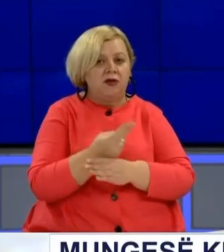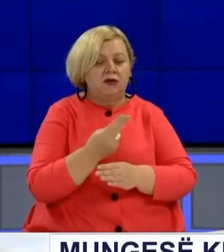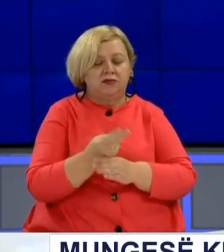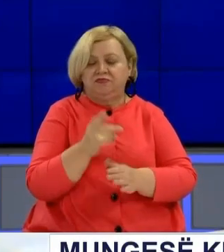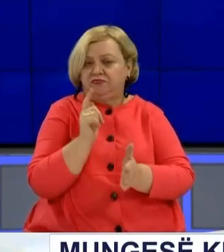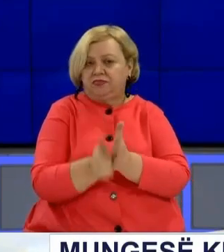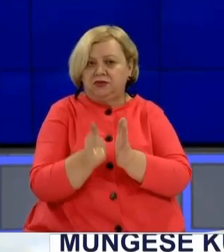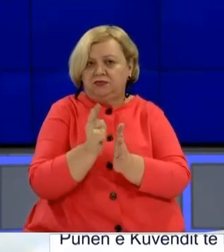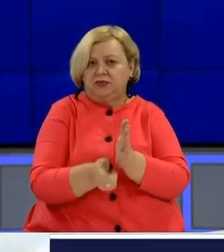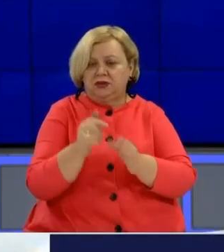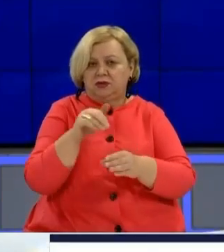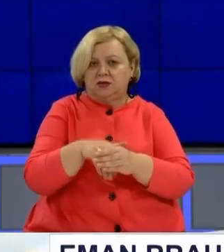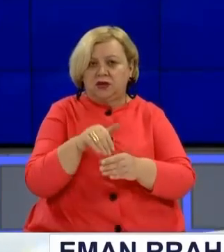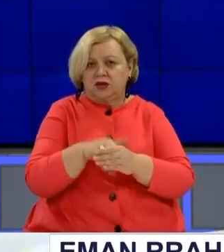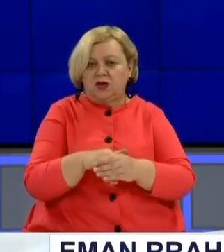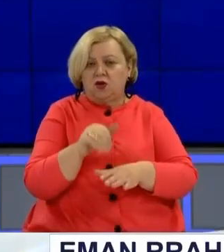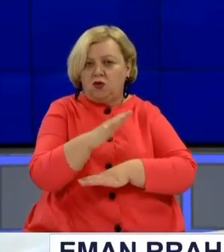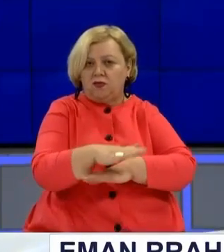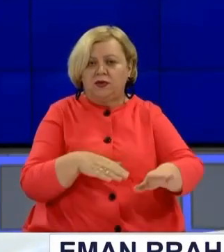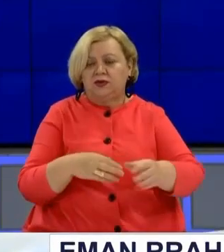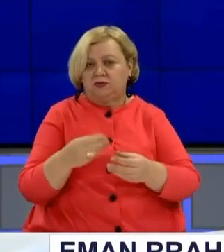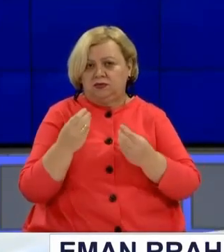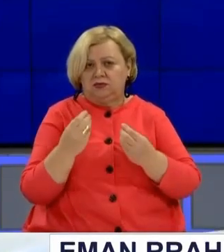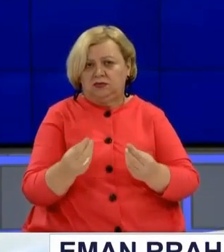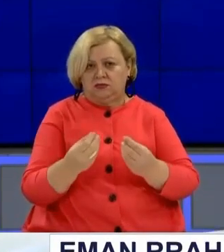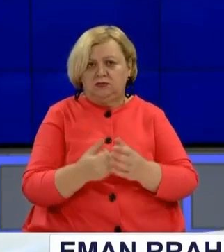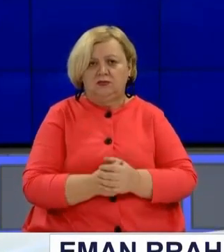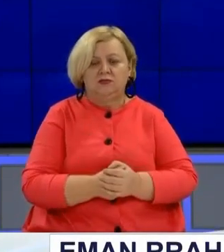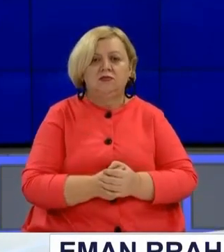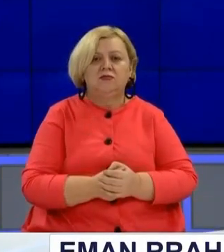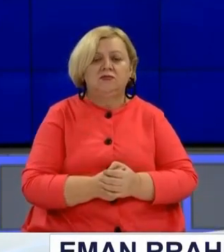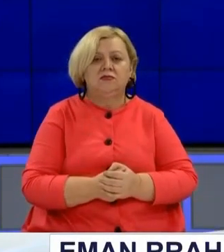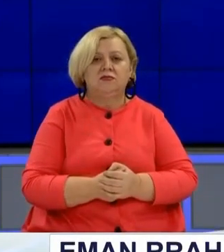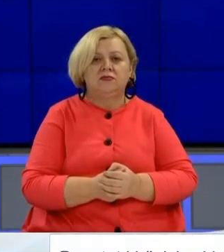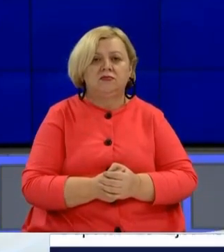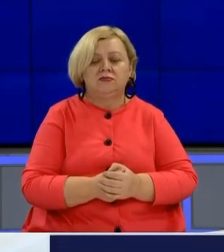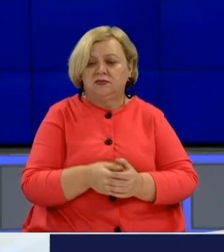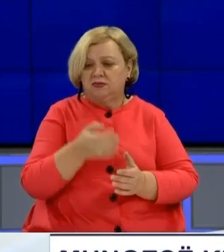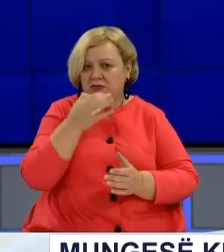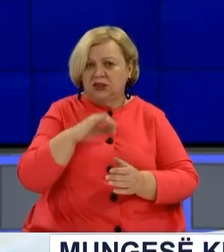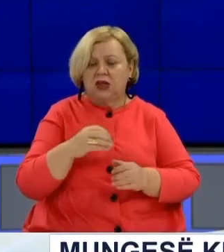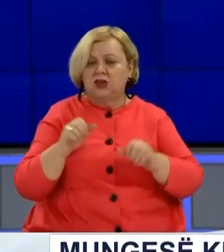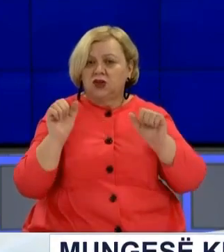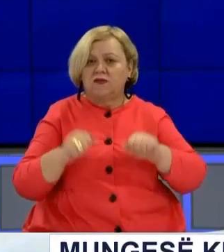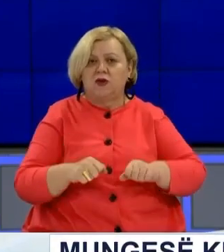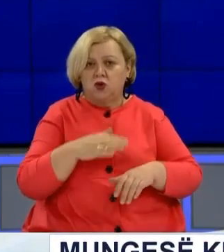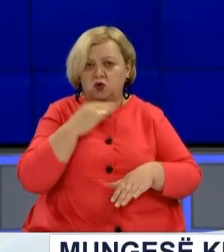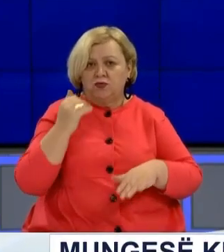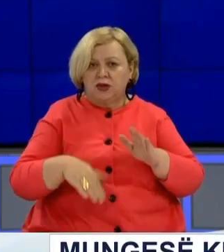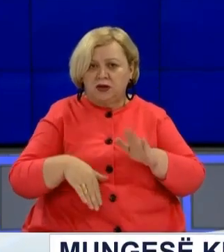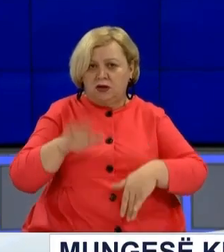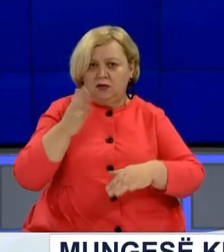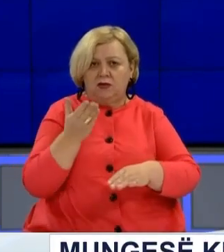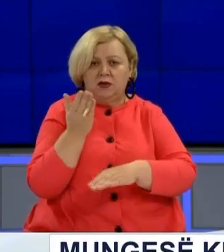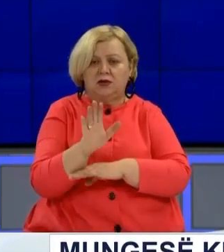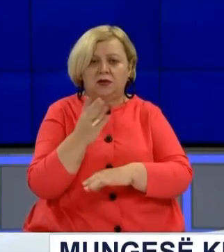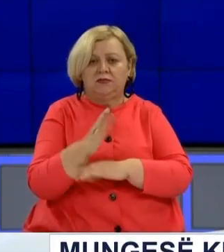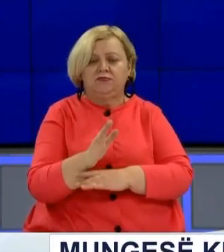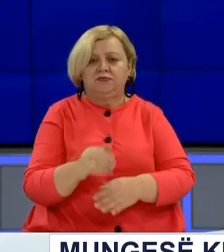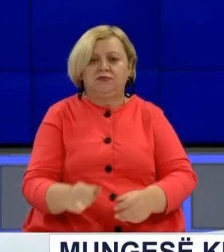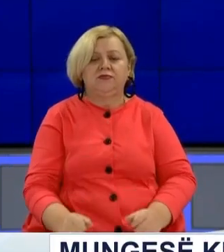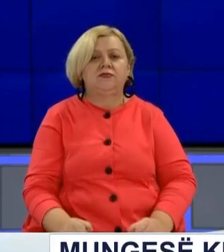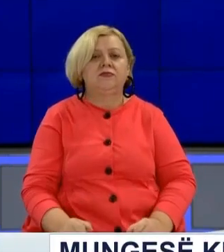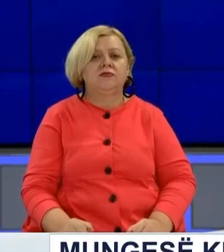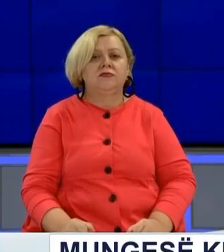me po në qedje që të kemi një kuvendit një kuvendit një një një qeveri e cilë e ka shumice në kuvendit dhe kalone dhe